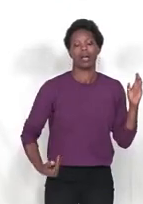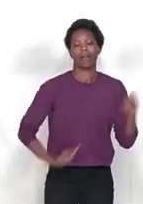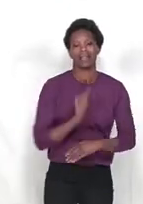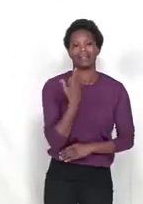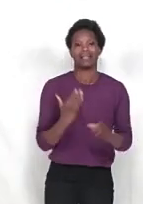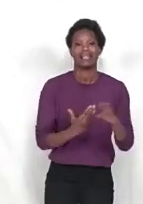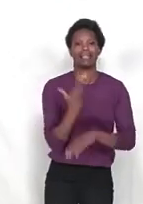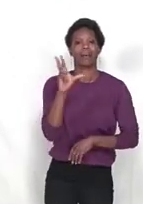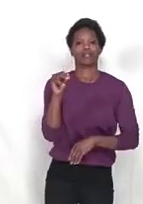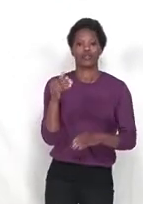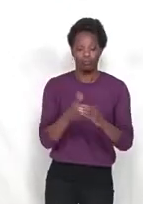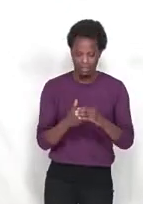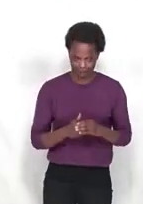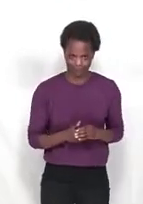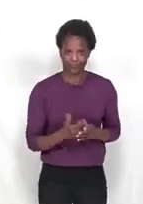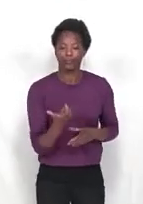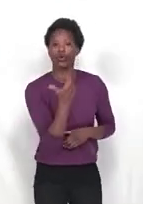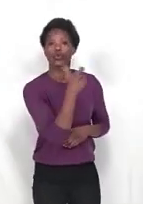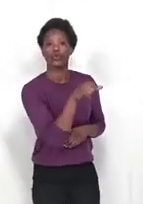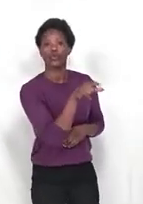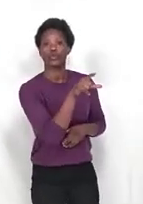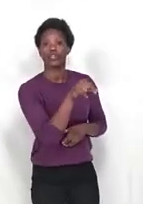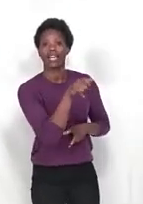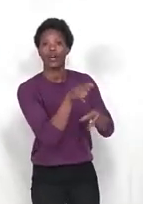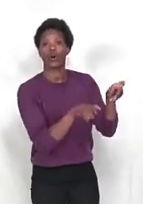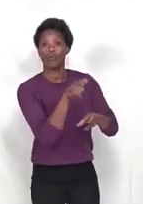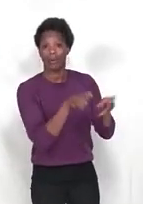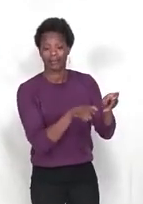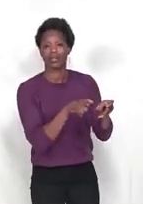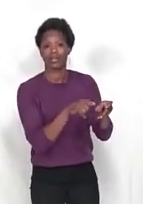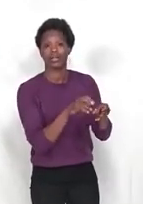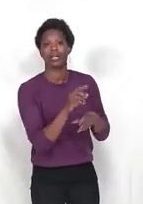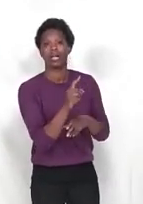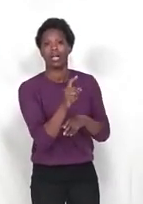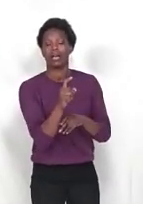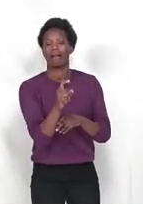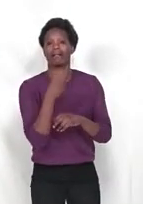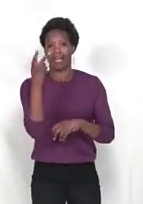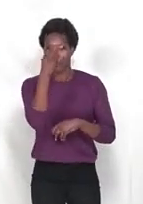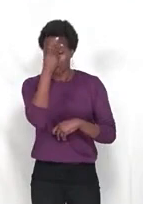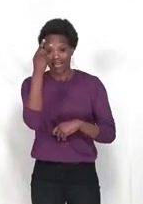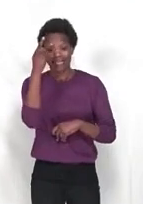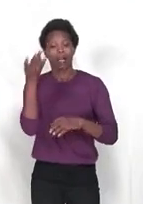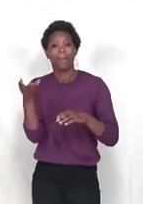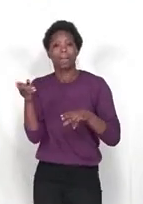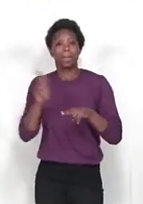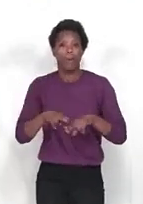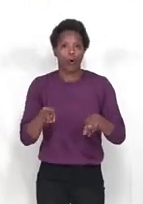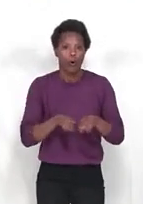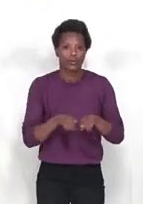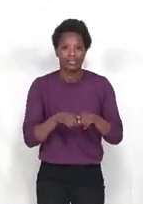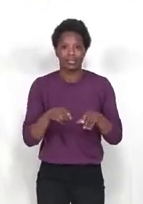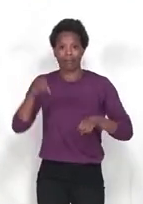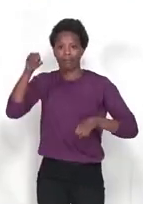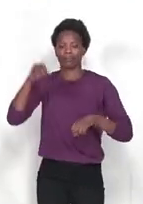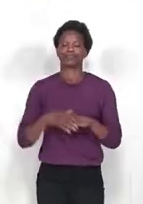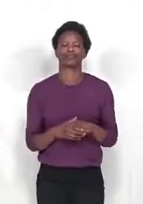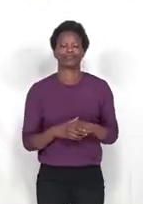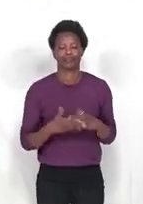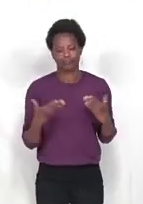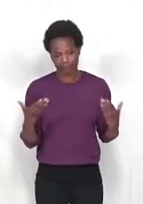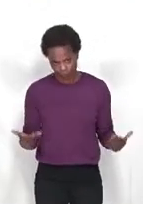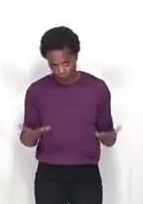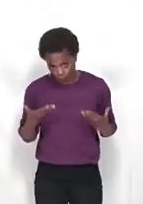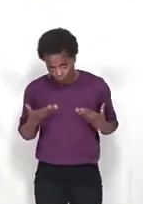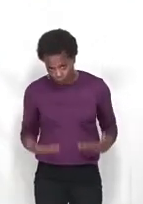palestiniens auraient également été tués dans les autres territoires palestiniens où les heurts sont désormais quotidiens. Aujourd'hui, et je reprendrai